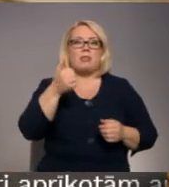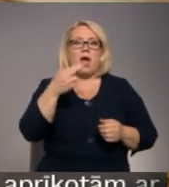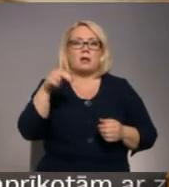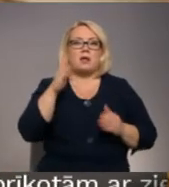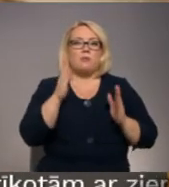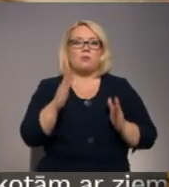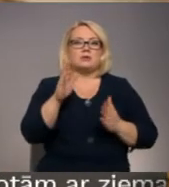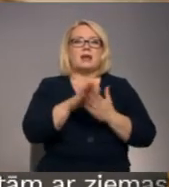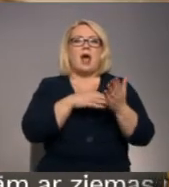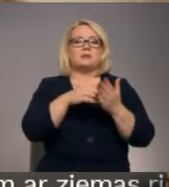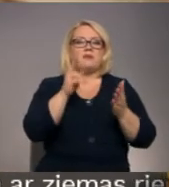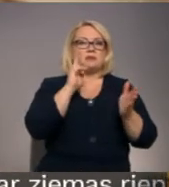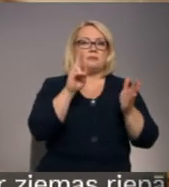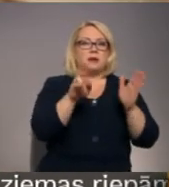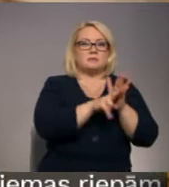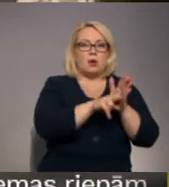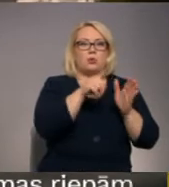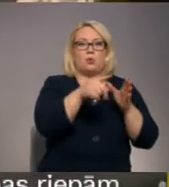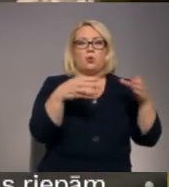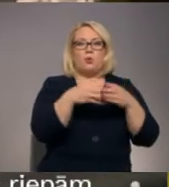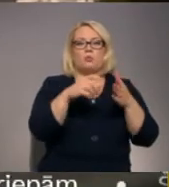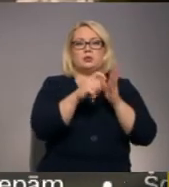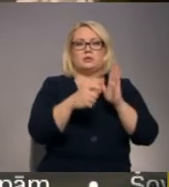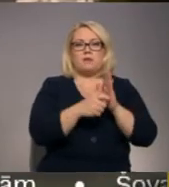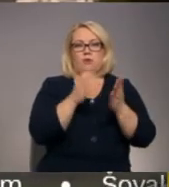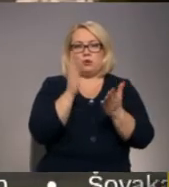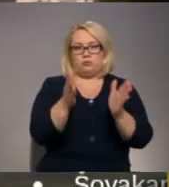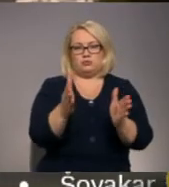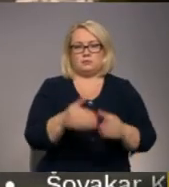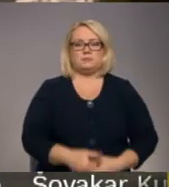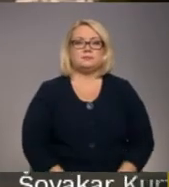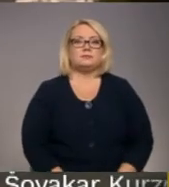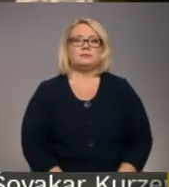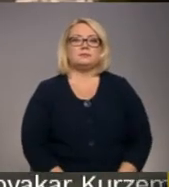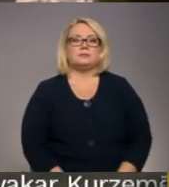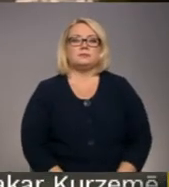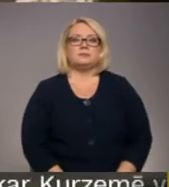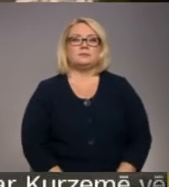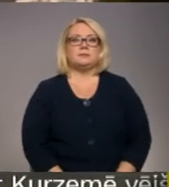Krāslaus paspārtnē, kur grupu dzīvokļi būs. Ausmas, Prukta, Roberts Kalniņš, Latgales regionālā televīzija.